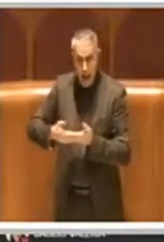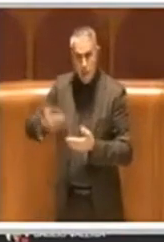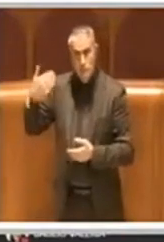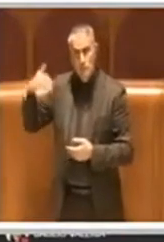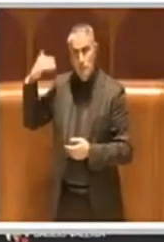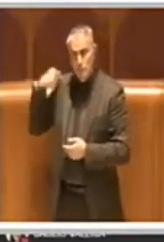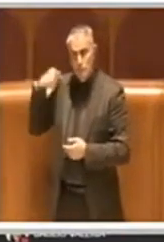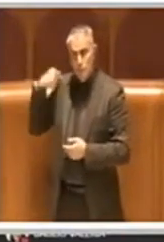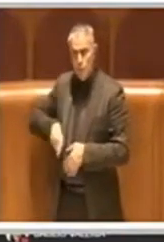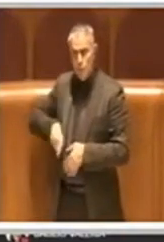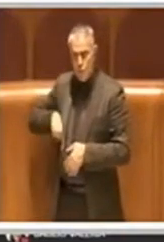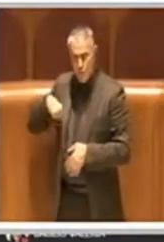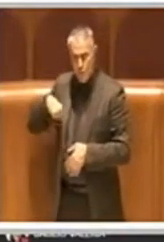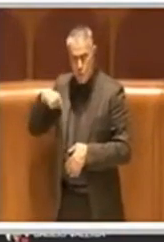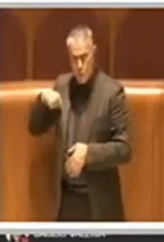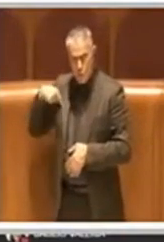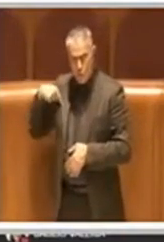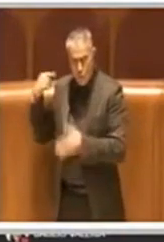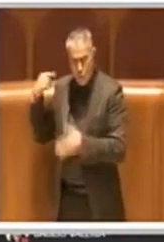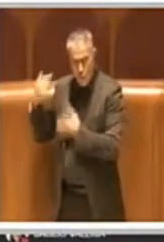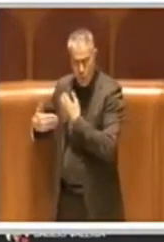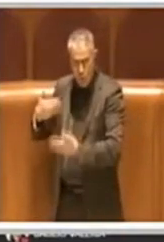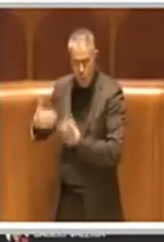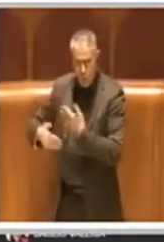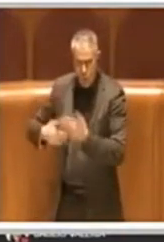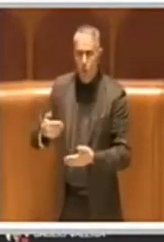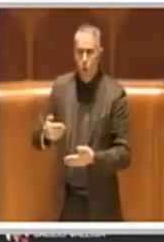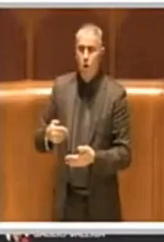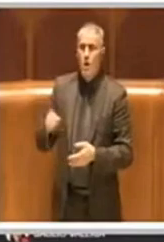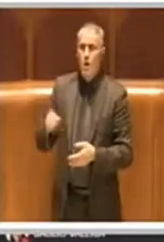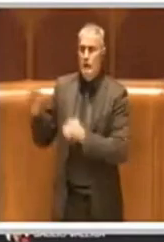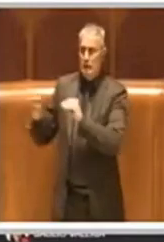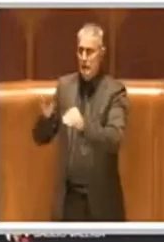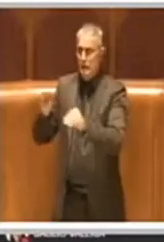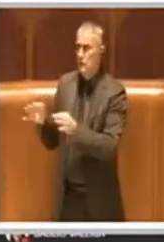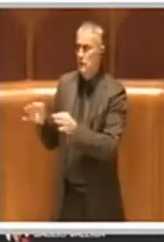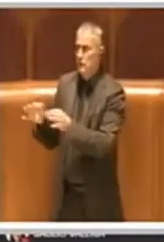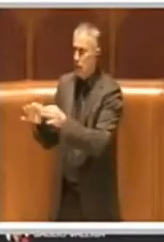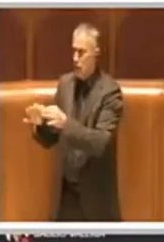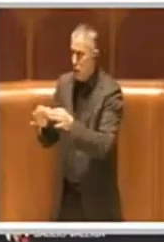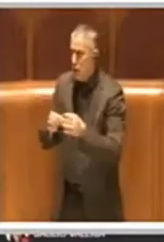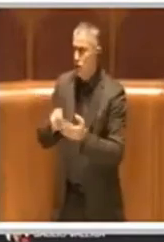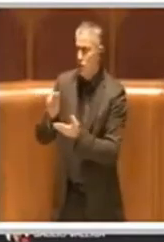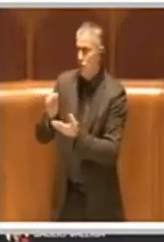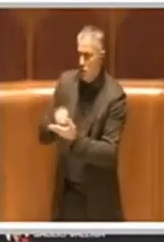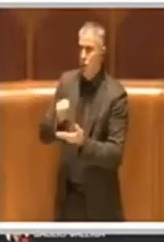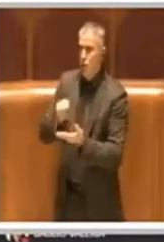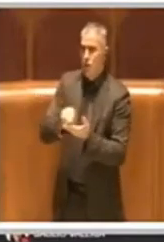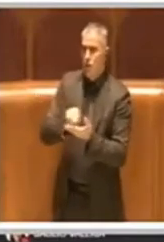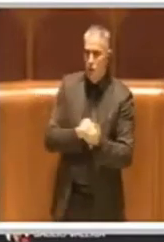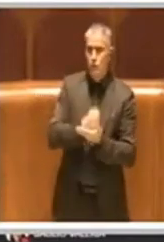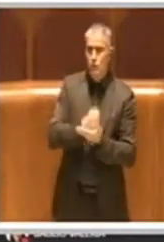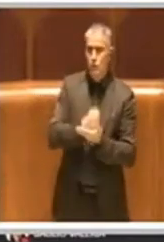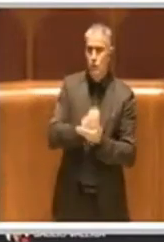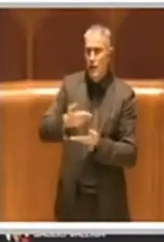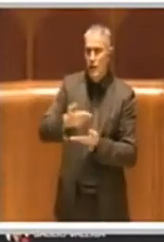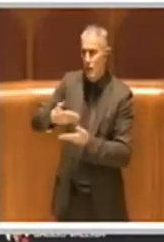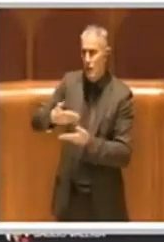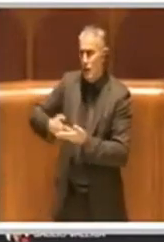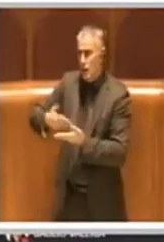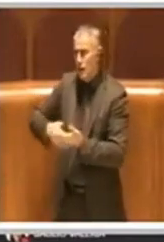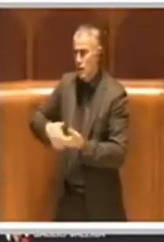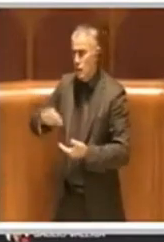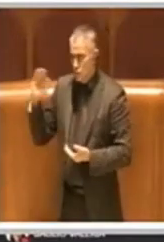molto lungo, hanno acquisito tutti i pareri necessari, hanno acquisito tutta la documentazione necessaria